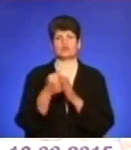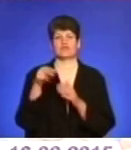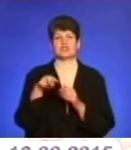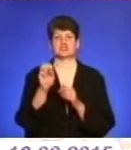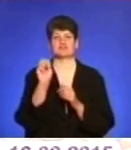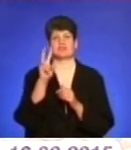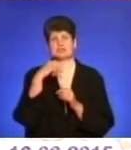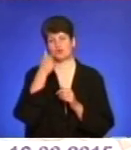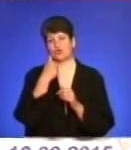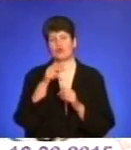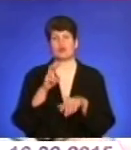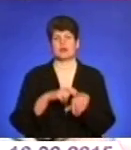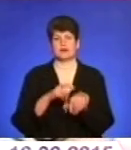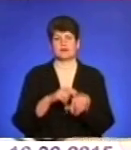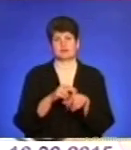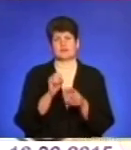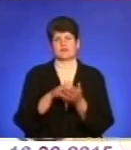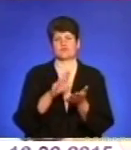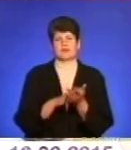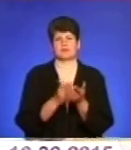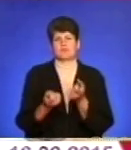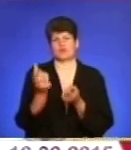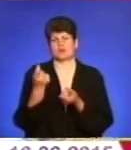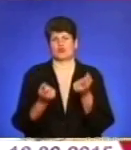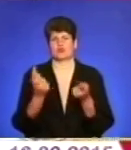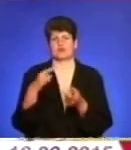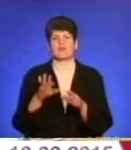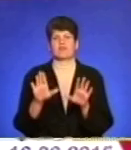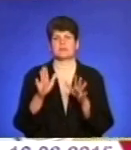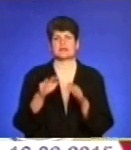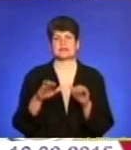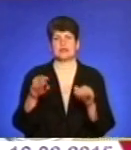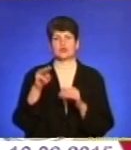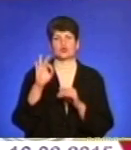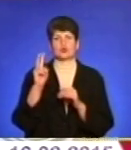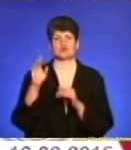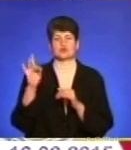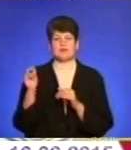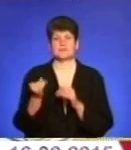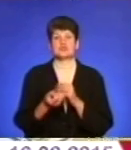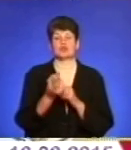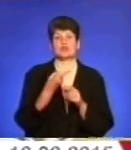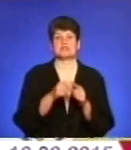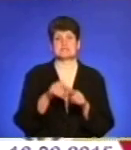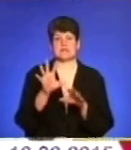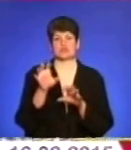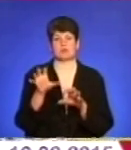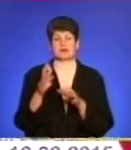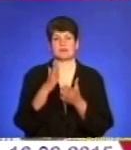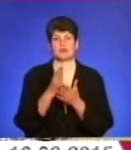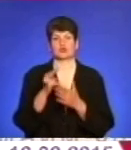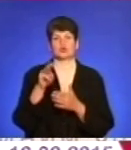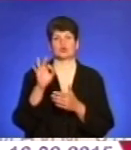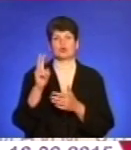року лікарі фіксували поодинокі випадки захворювання дітей токсокарозом. Джерелом захворювання є собаки, які заражені токсокарами,